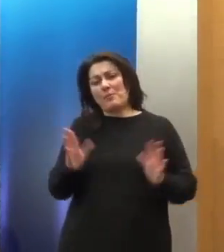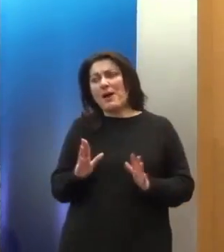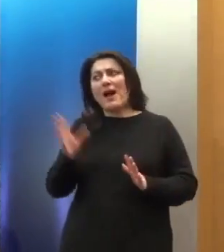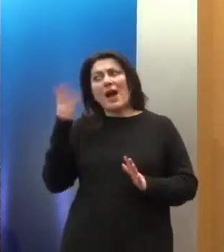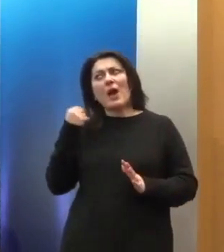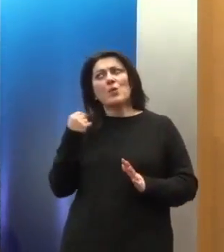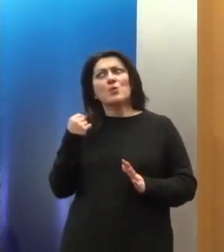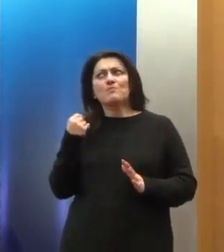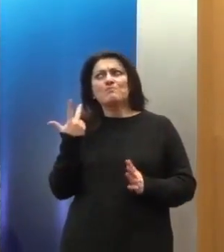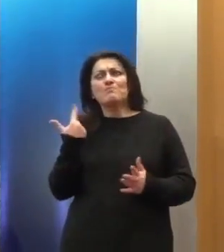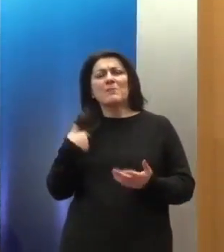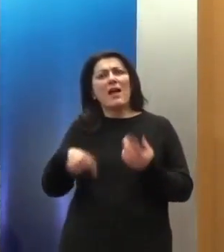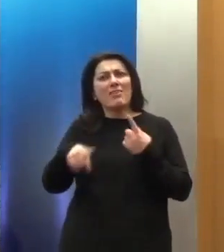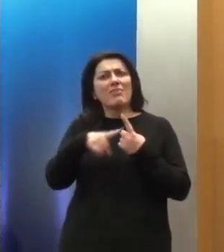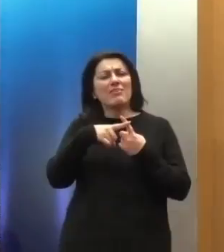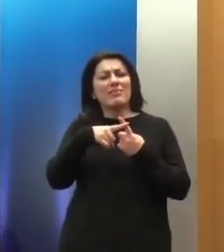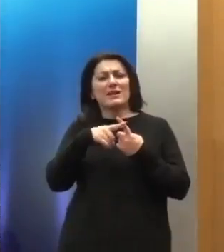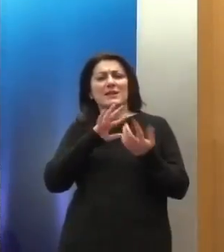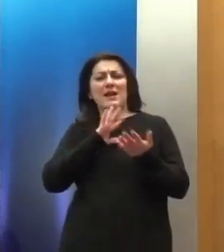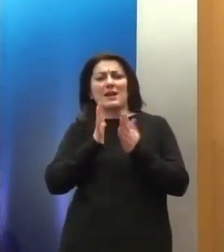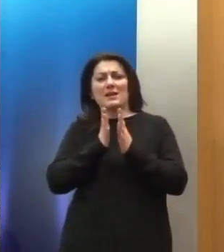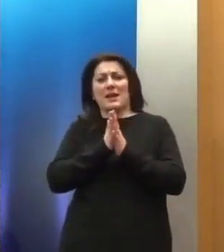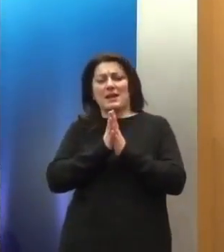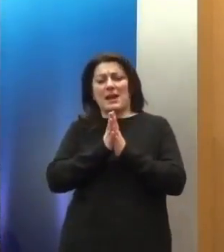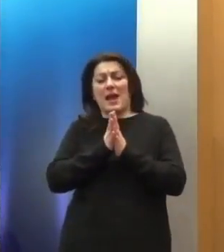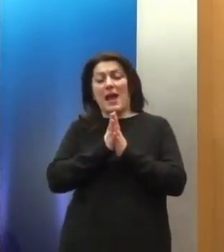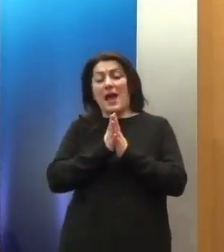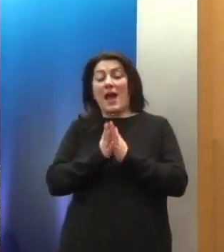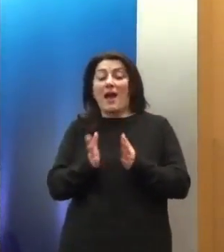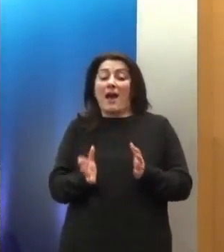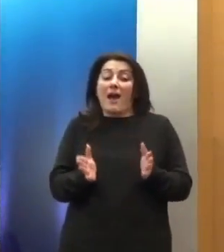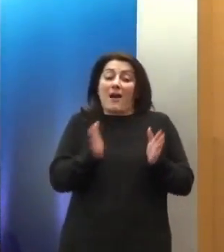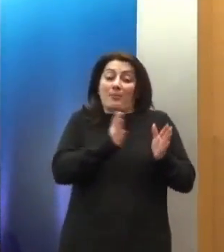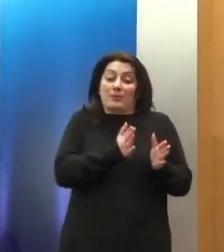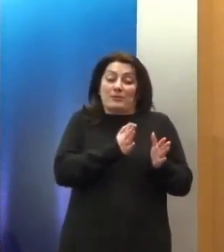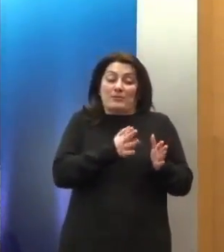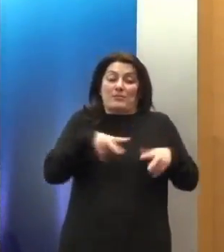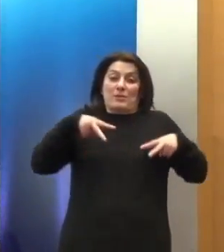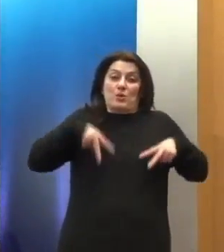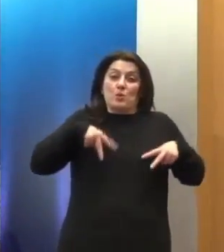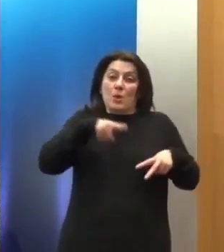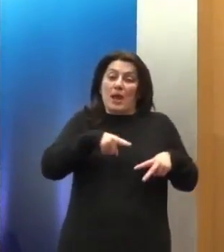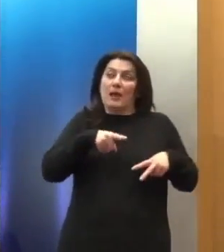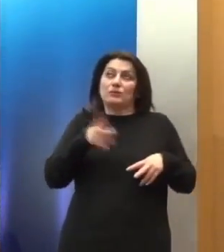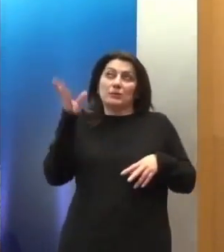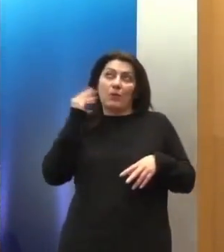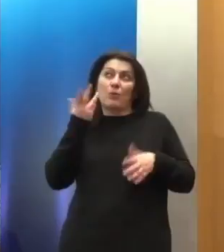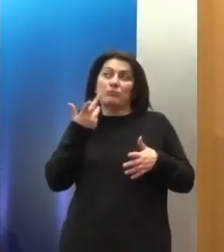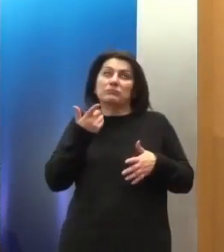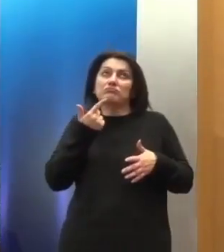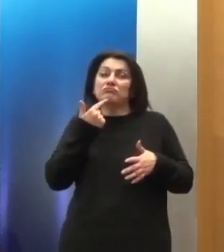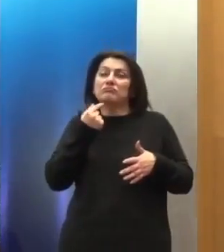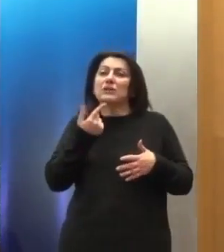θετικά σχόλια από πλευρά του κράτους, ας πούμε, και αυτών που μετέχουν ως